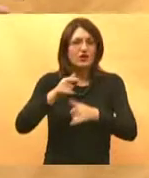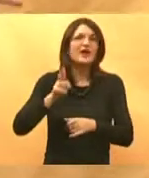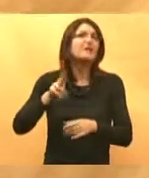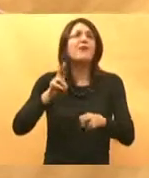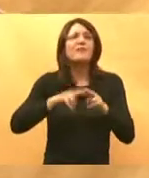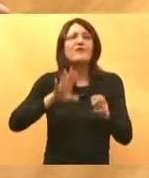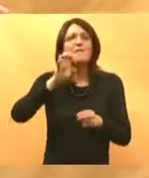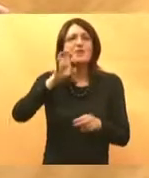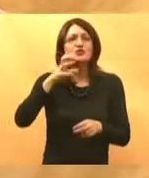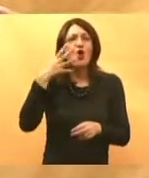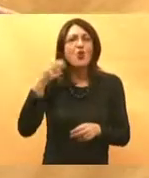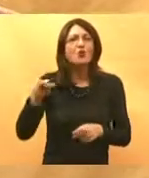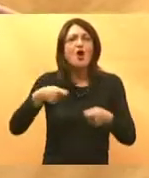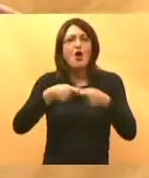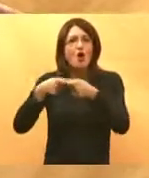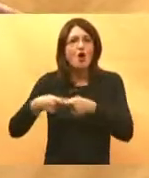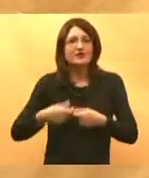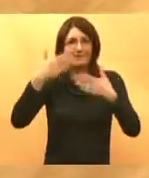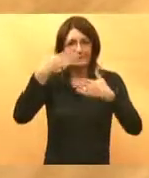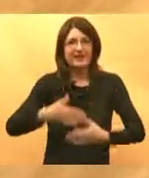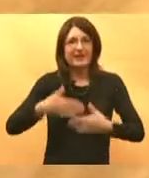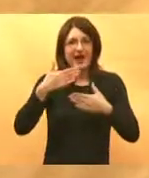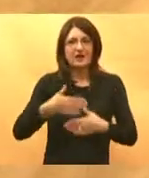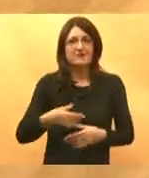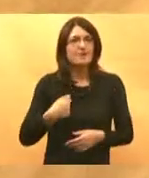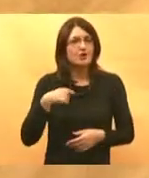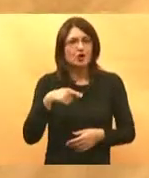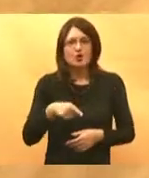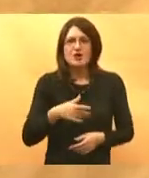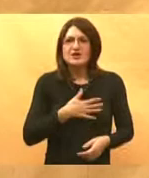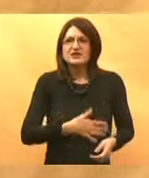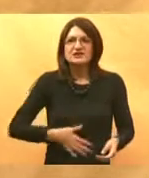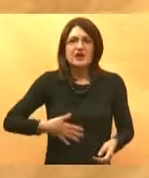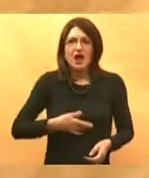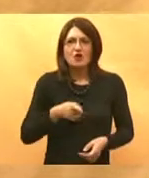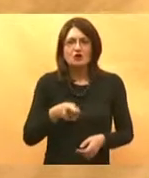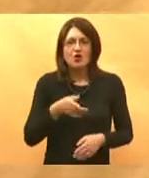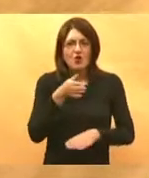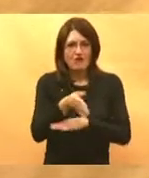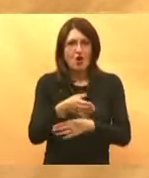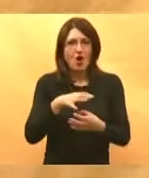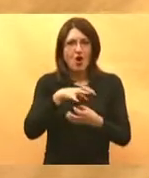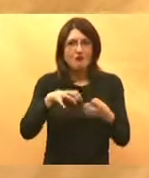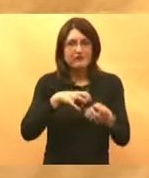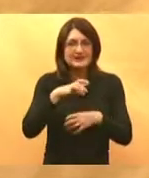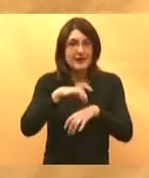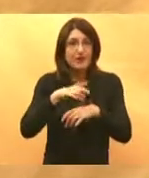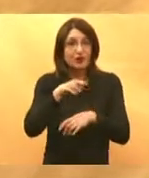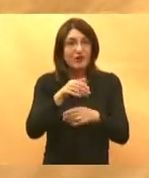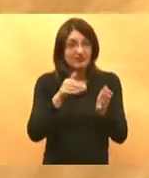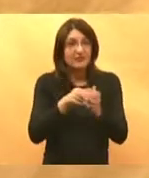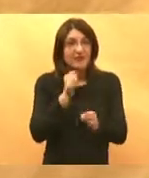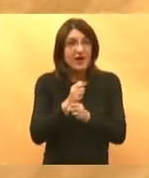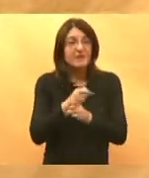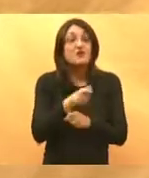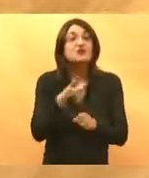valjda po osobi organizirati sistematske preglede meni je pre strašno da se to kroz sustav zdravstva kod obiteljskih lješnika ne radi mi bi to za puno